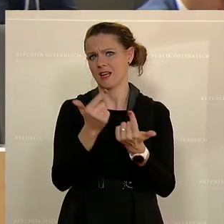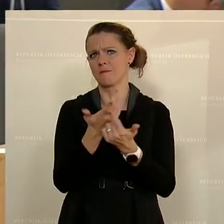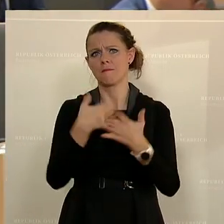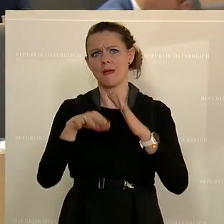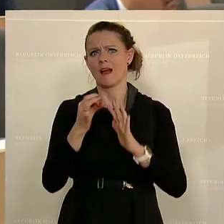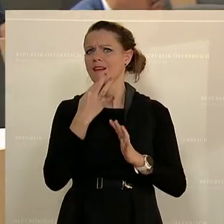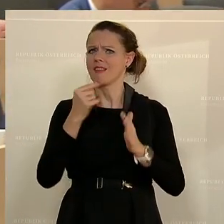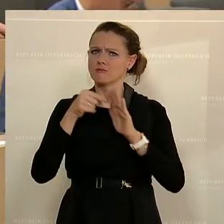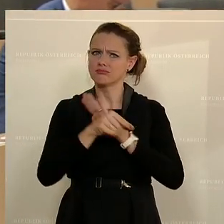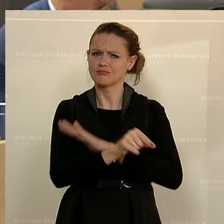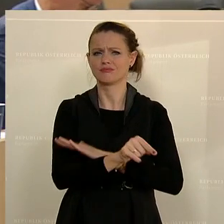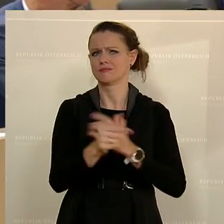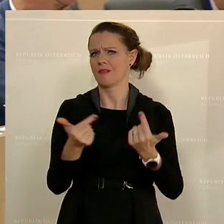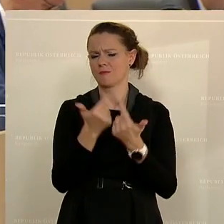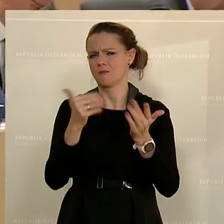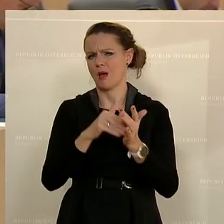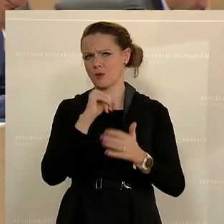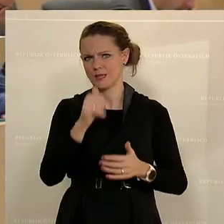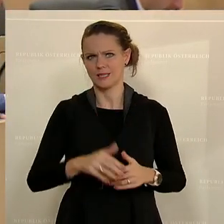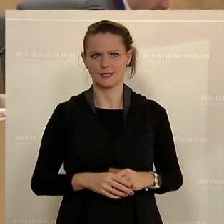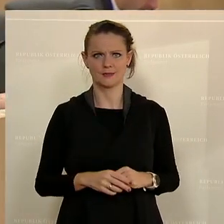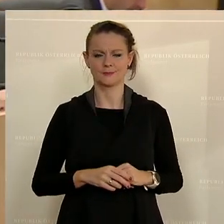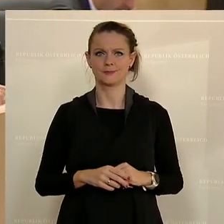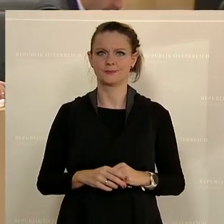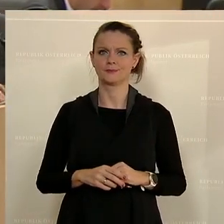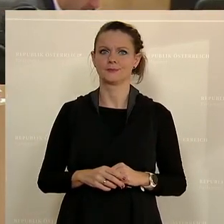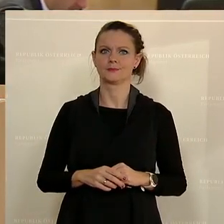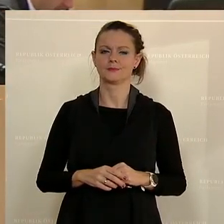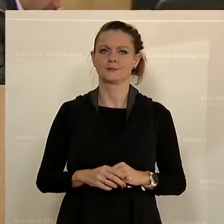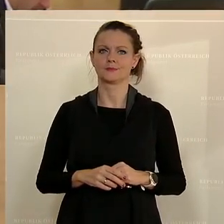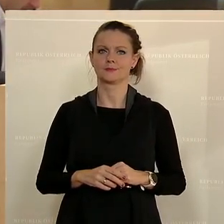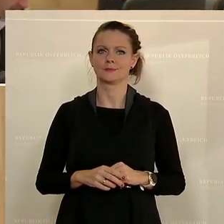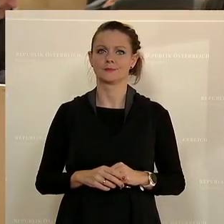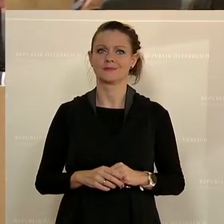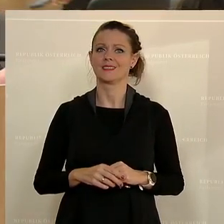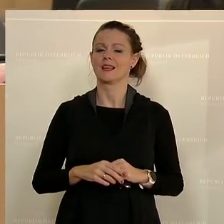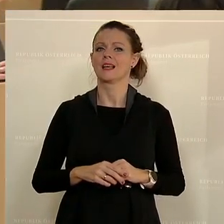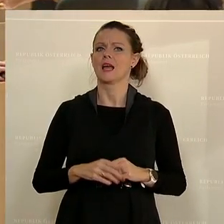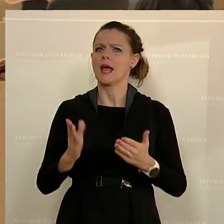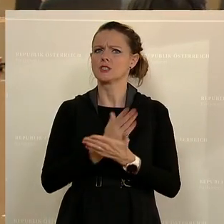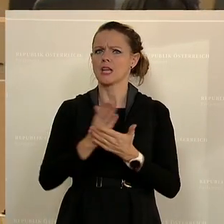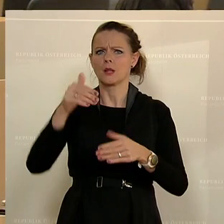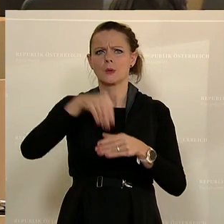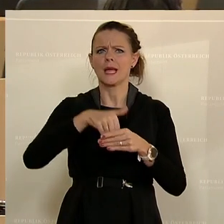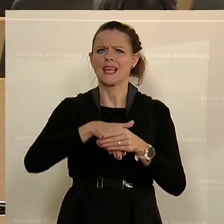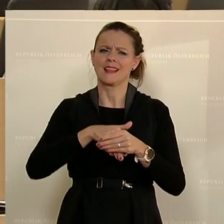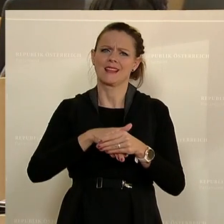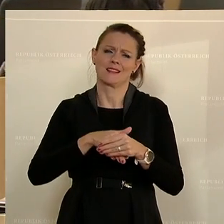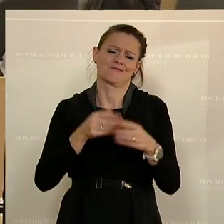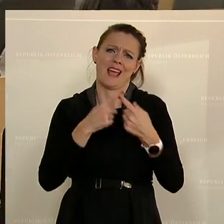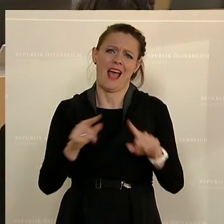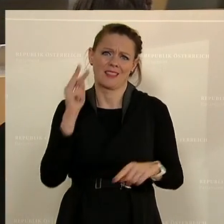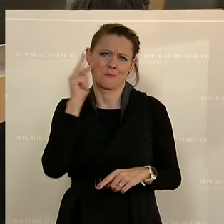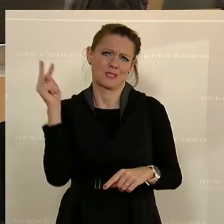Detail ausführen. Und natürlich kann man inhaltlich bei ganz, ganz vielen Entscheidungen immer anderer Ansicht sein. Das ist